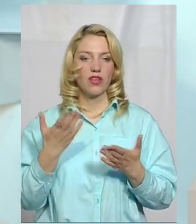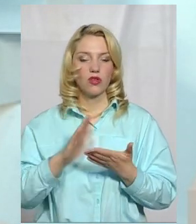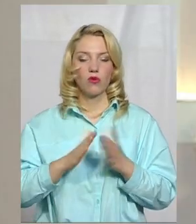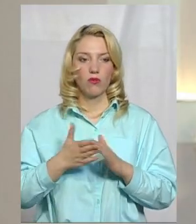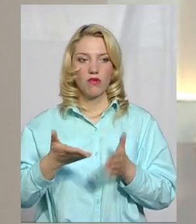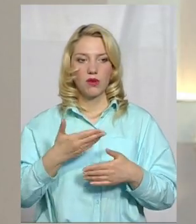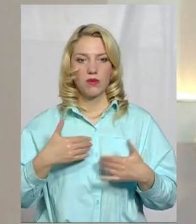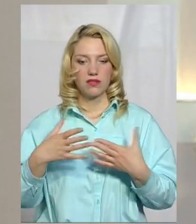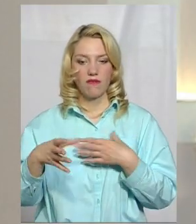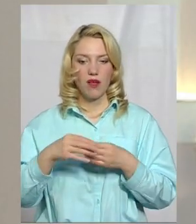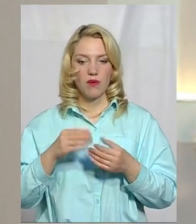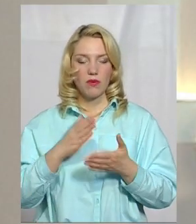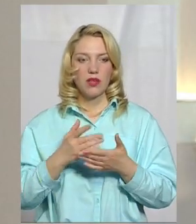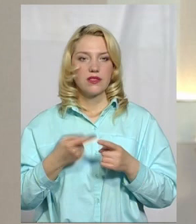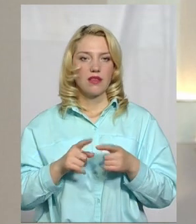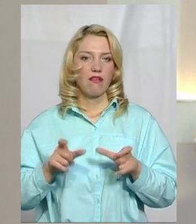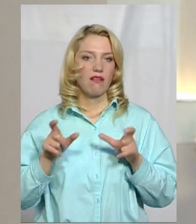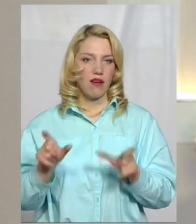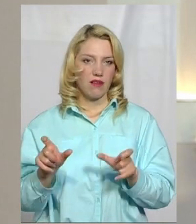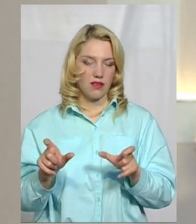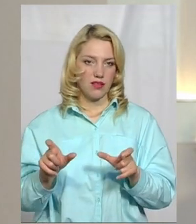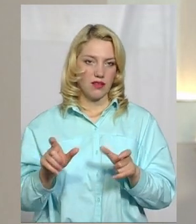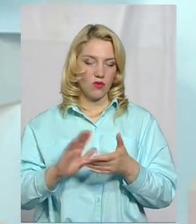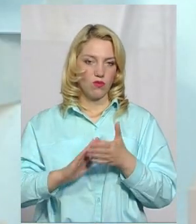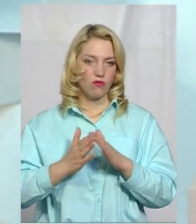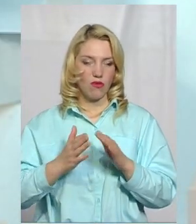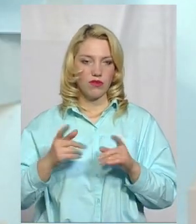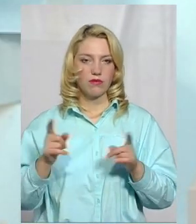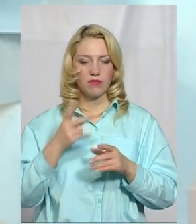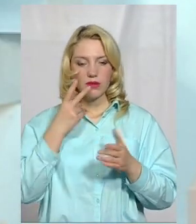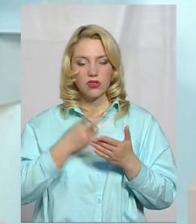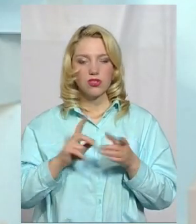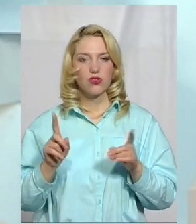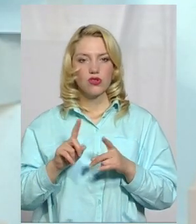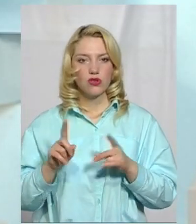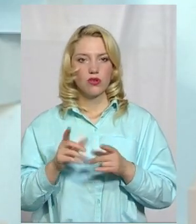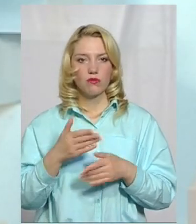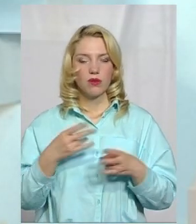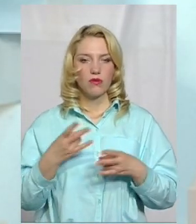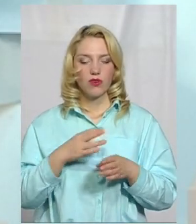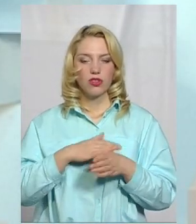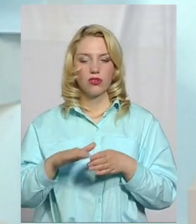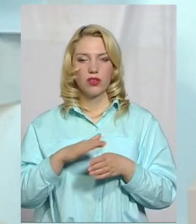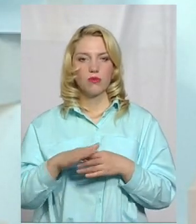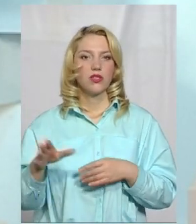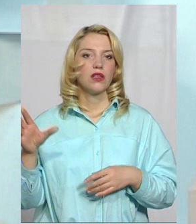вами перебуваємо, це умови карантину, які передбачають, що ми маємо дотримуватися всі